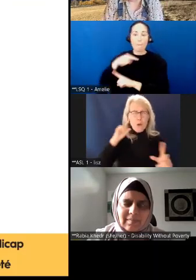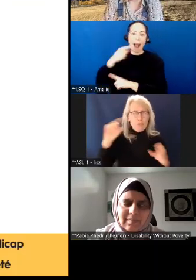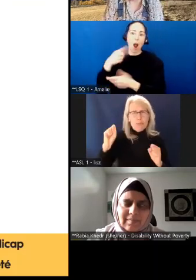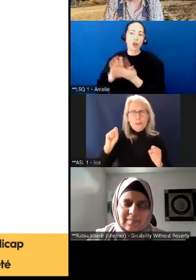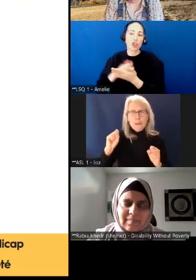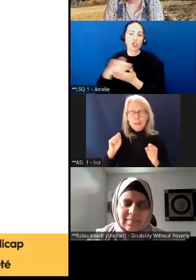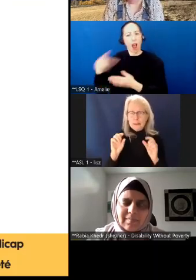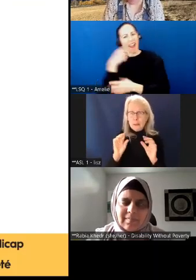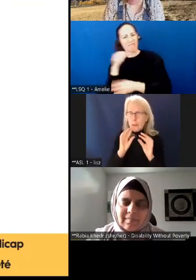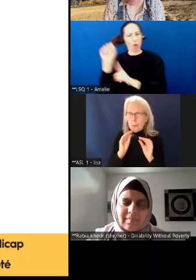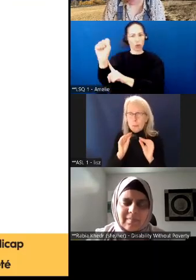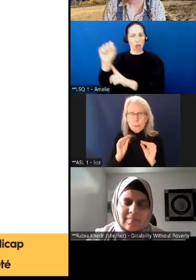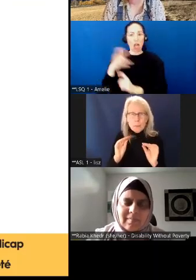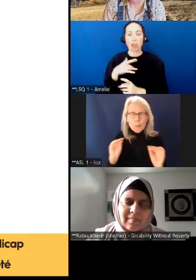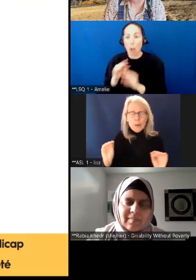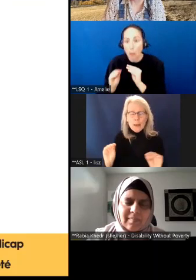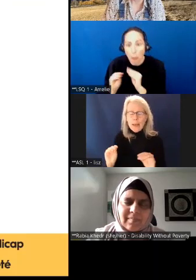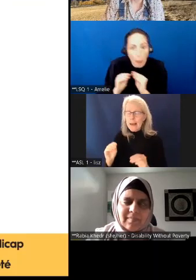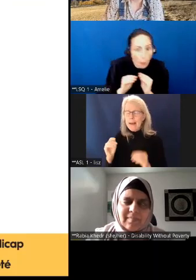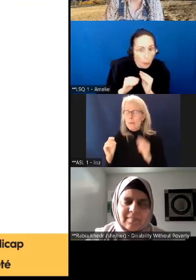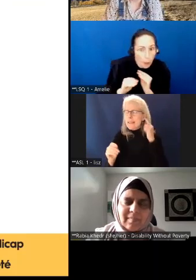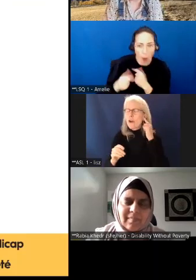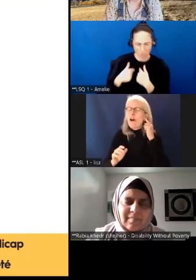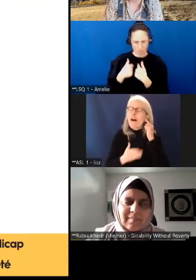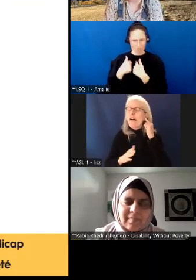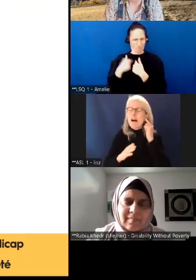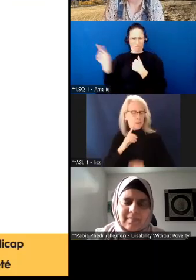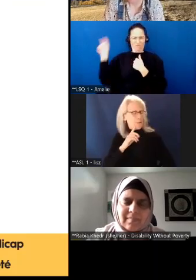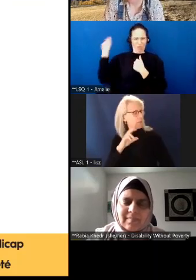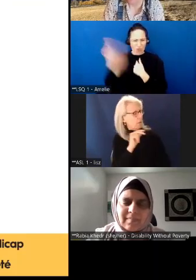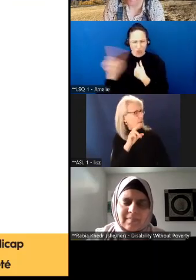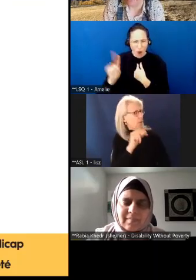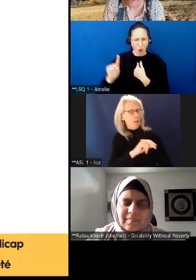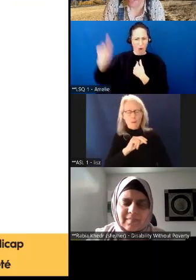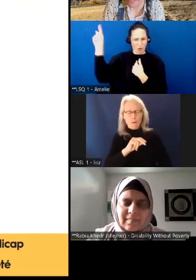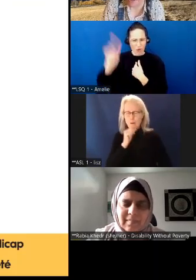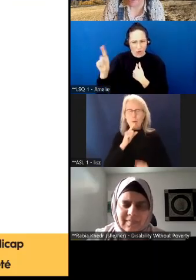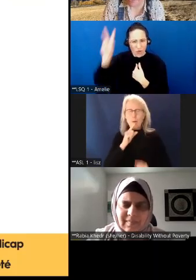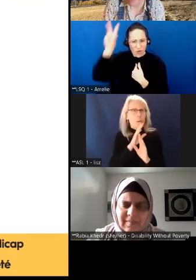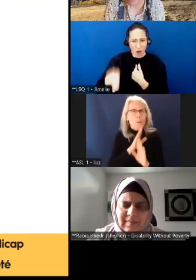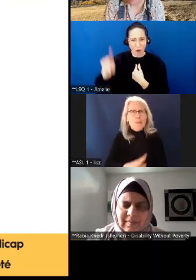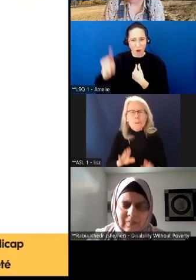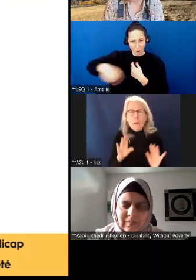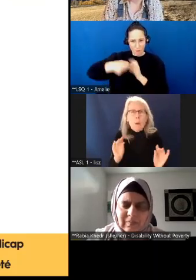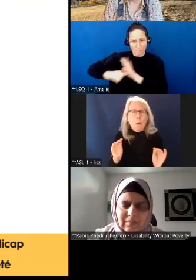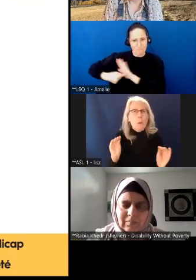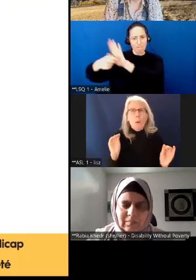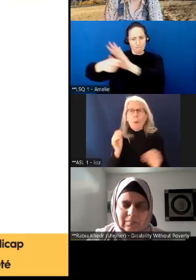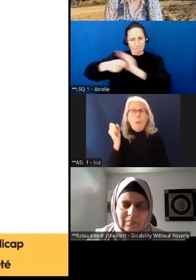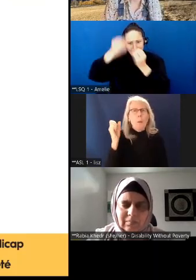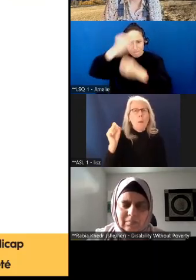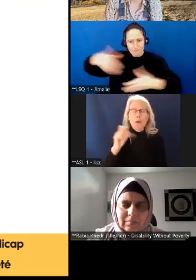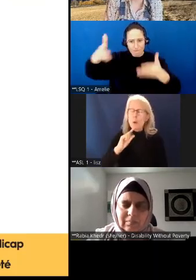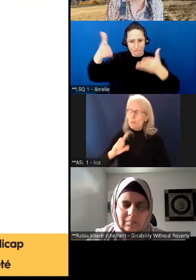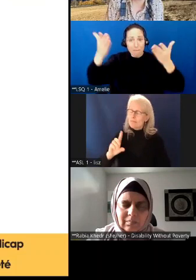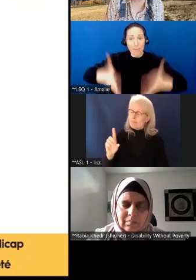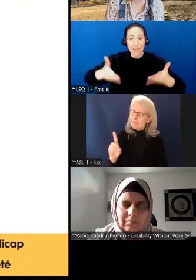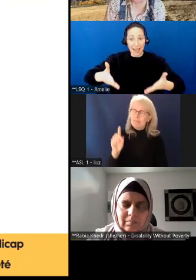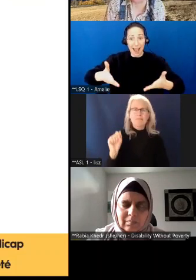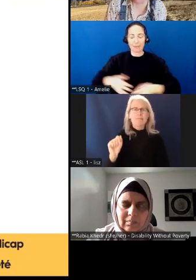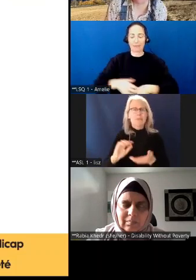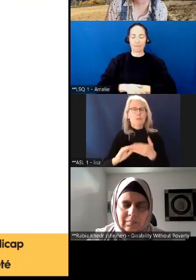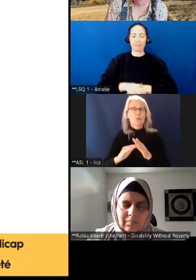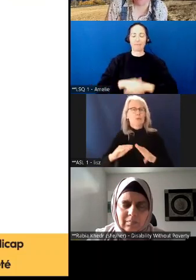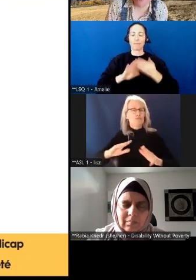semble être un chuchotement. » je me suis entendue dire, « Non, non, il faut en parler maintenant. » Je crois que la communauté des